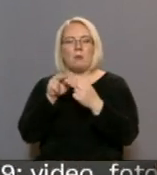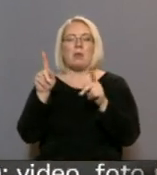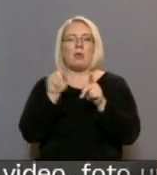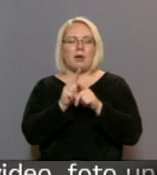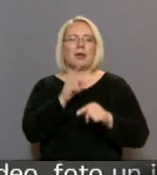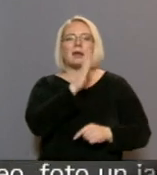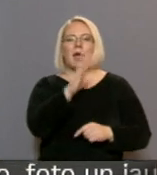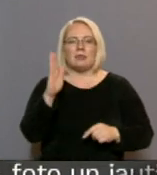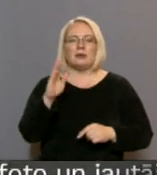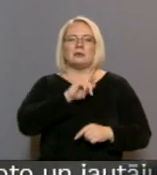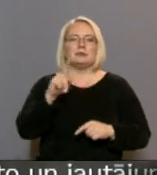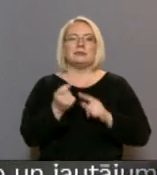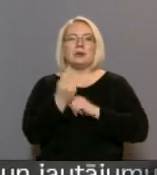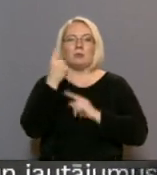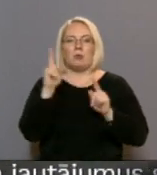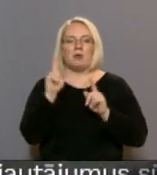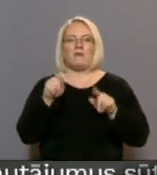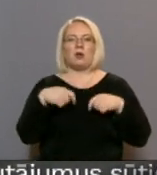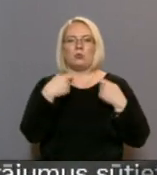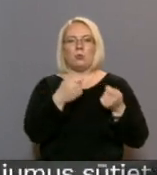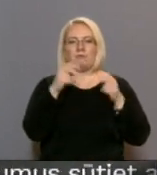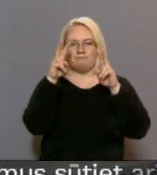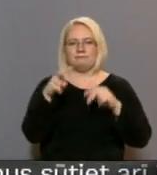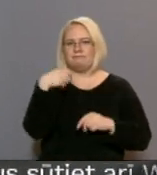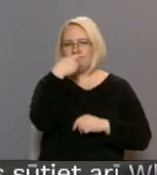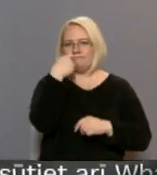bet ir viens ar slimības simptomiem. Atdara līdzīt Latvijas televīzija.